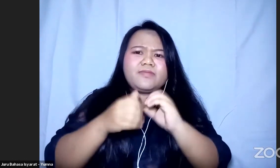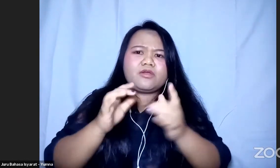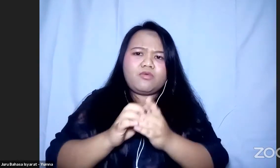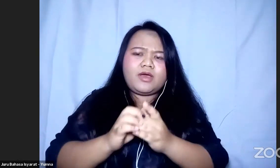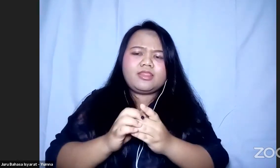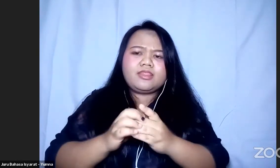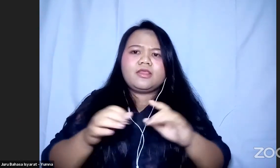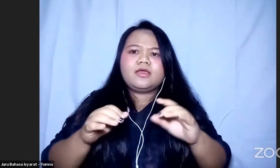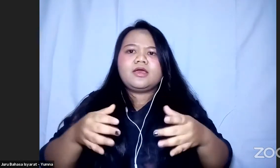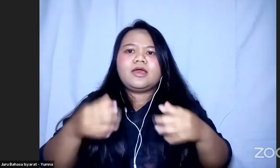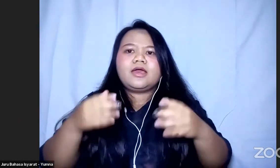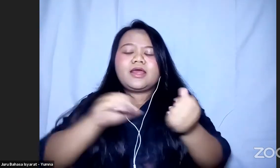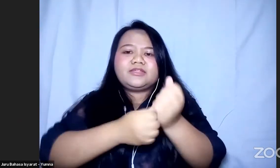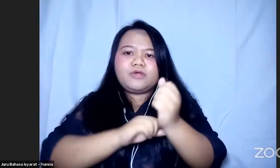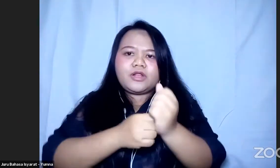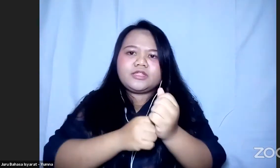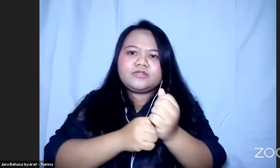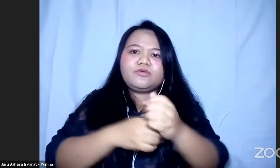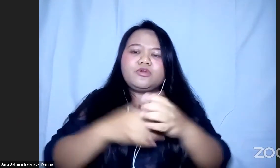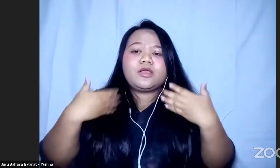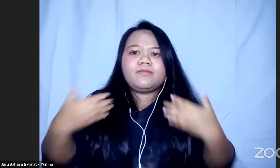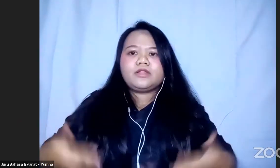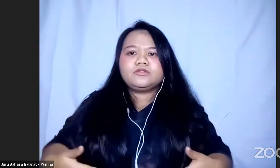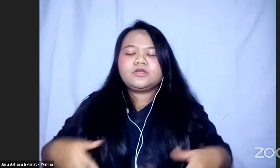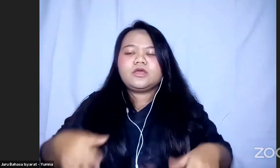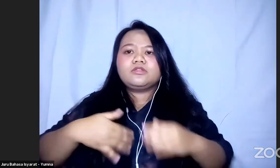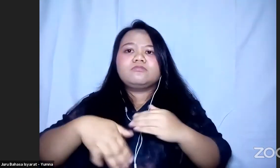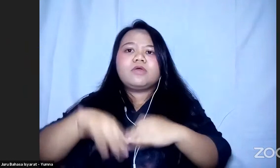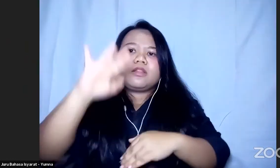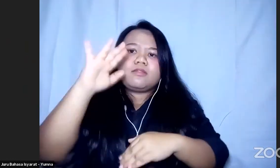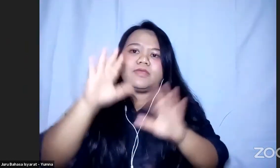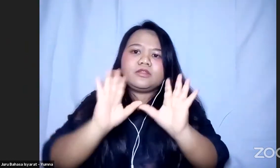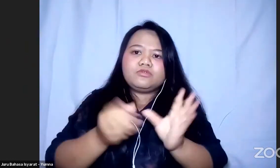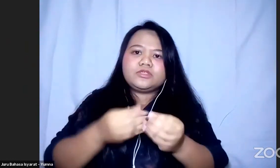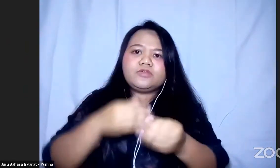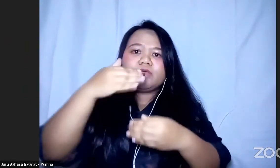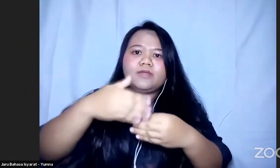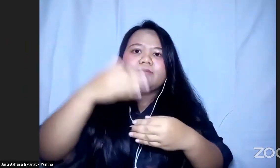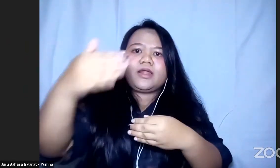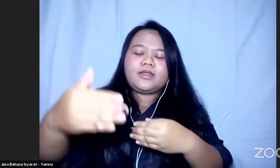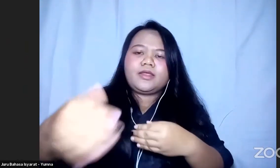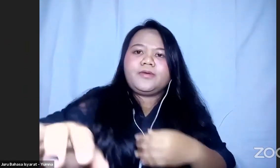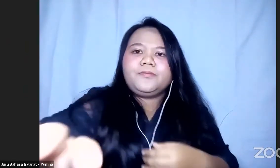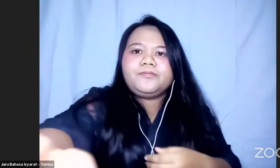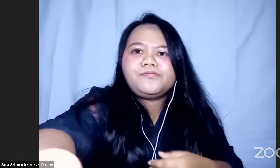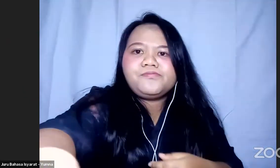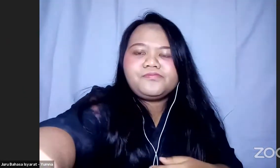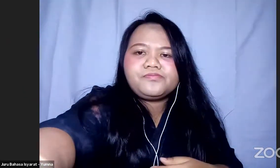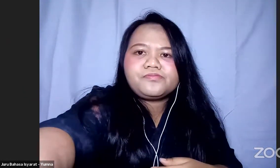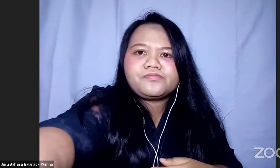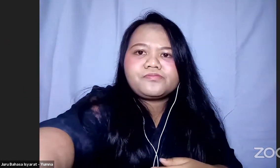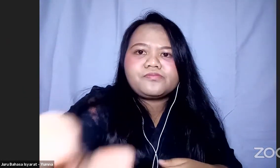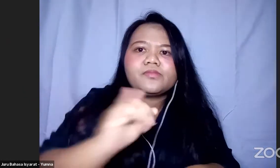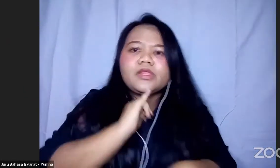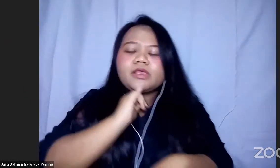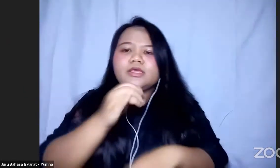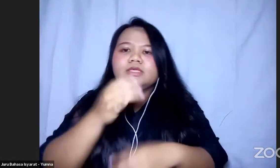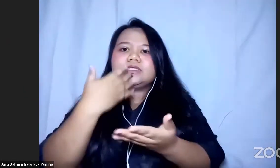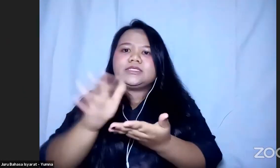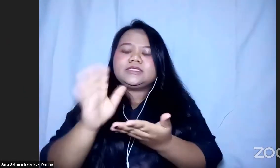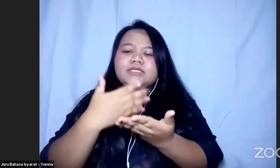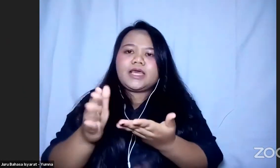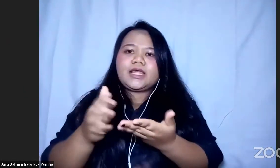Kemanusiaan Agar Menantinya Lebih Inklusif Kedepannya Jadi Saya Mohon Izin Untuk Sharing Link